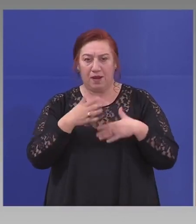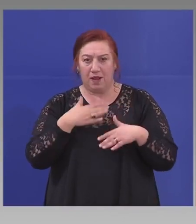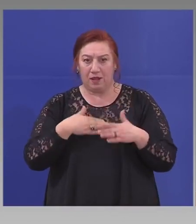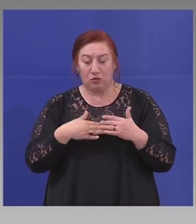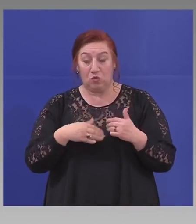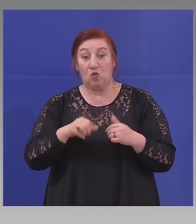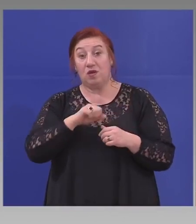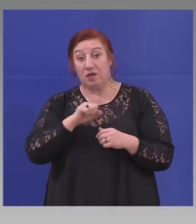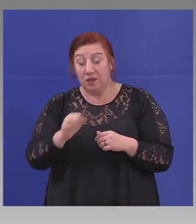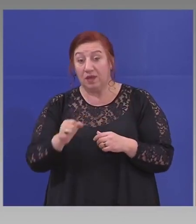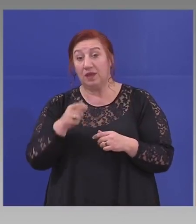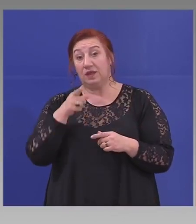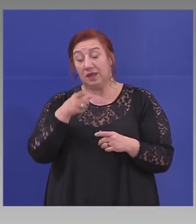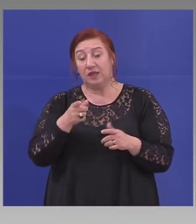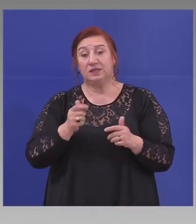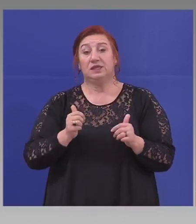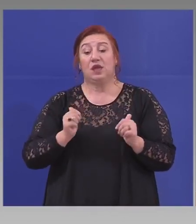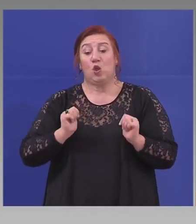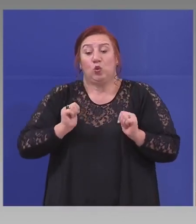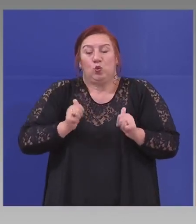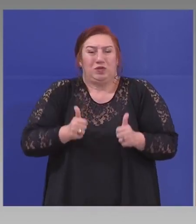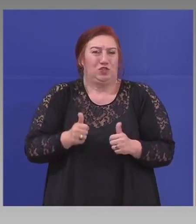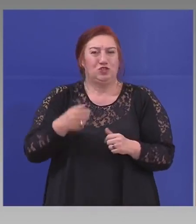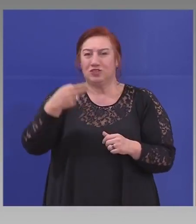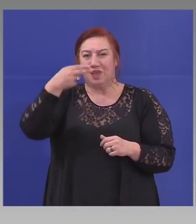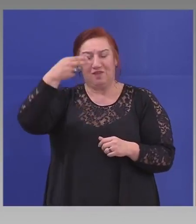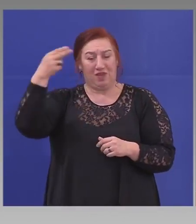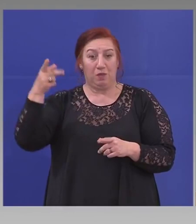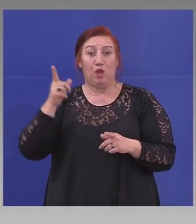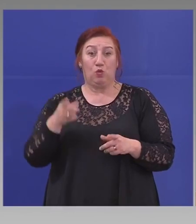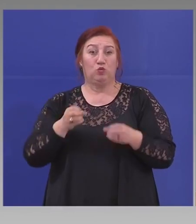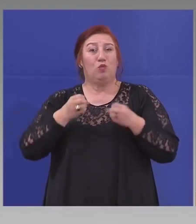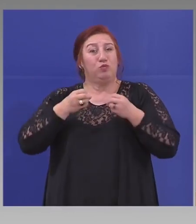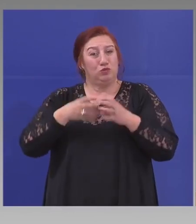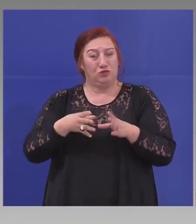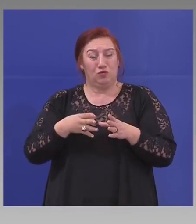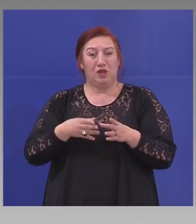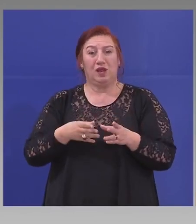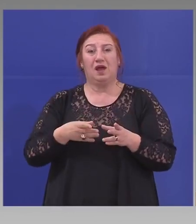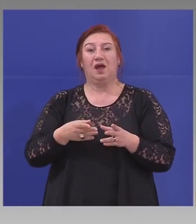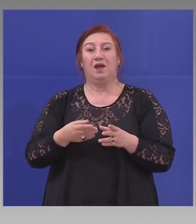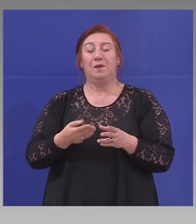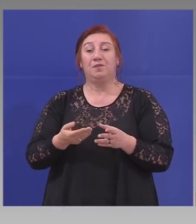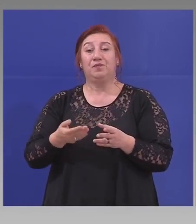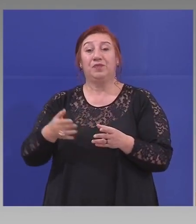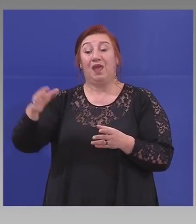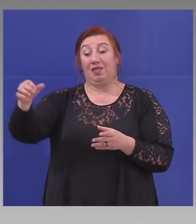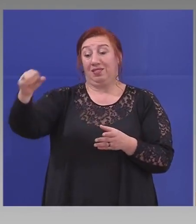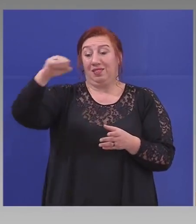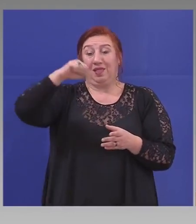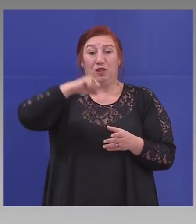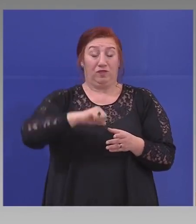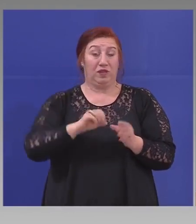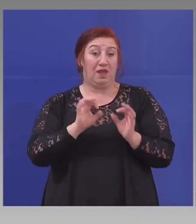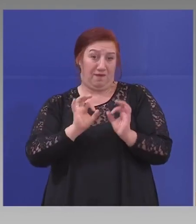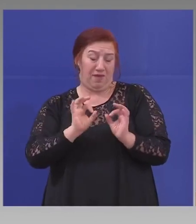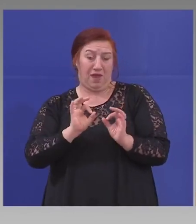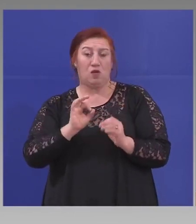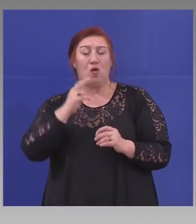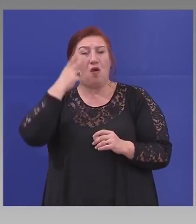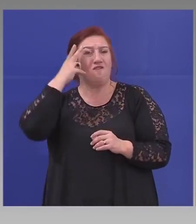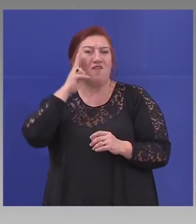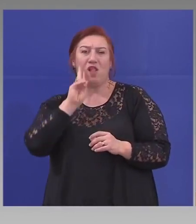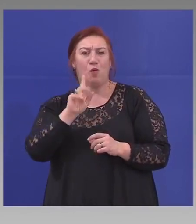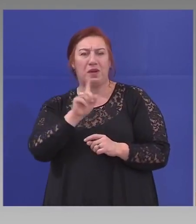И тези туристически компании, които си позволиха да докарат, вярно във Великобритания, нямаше мерки като